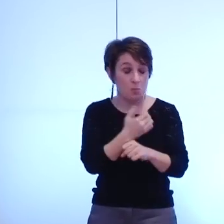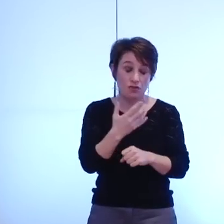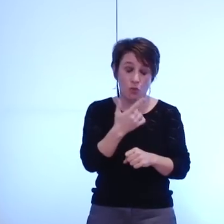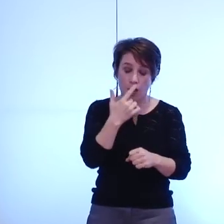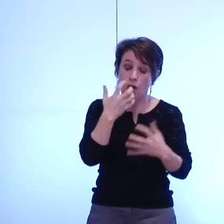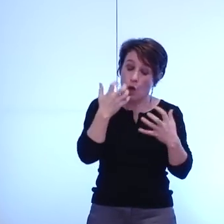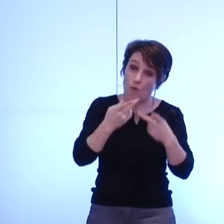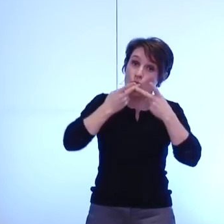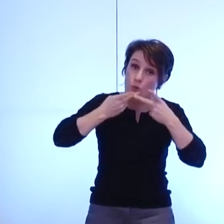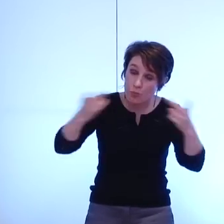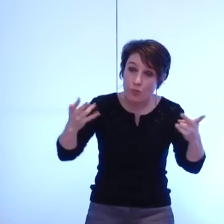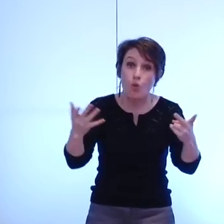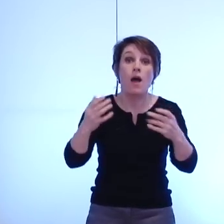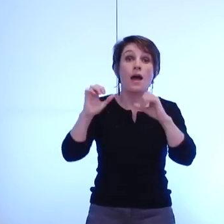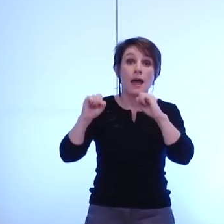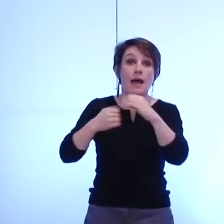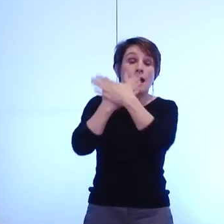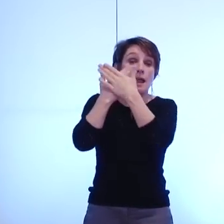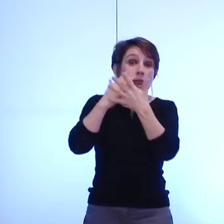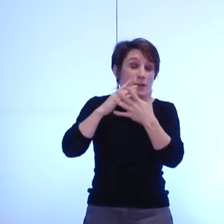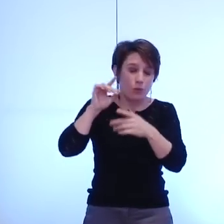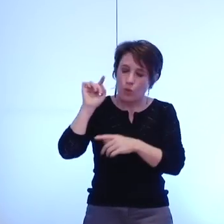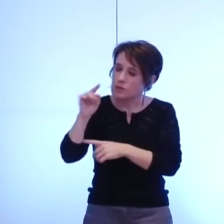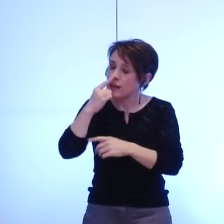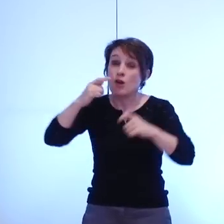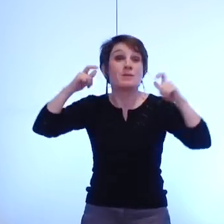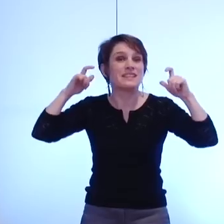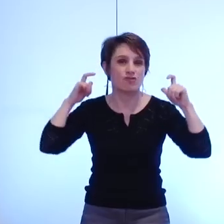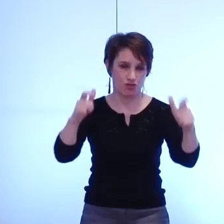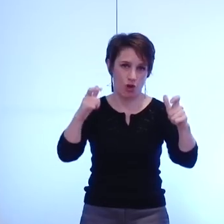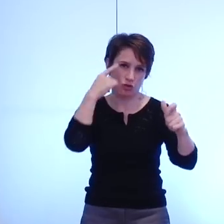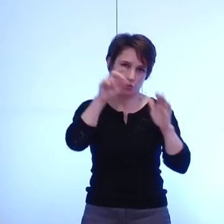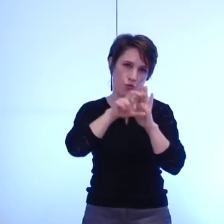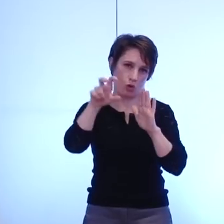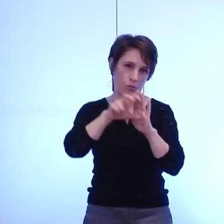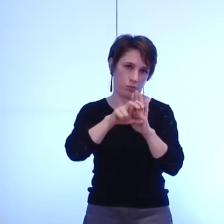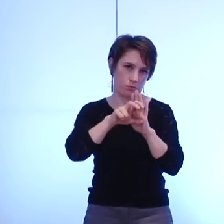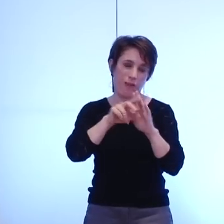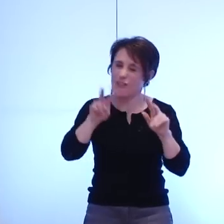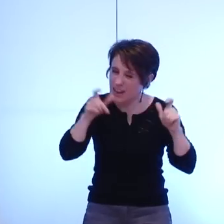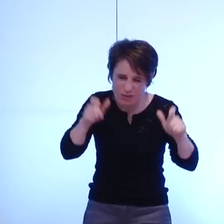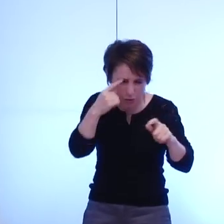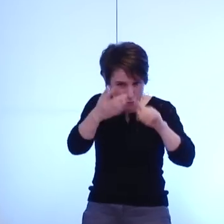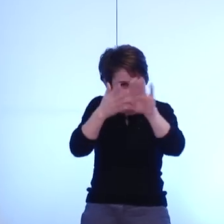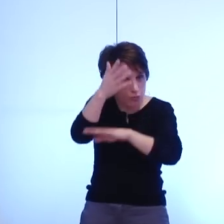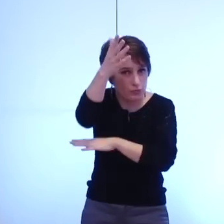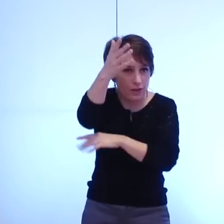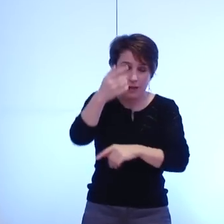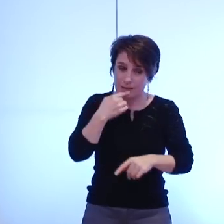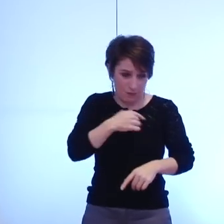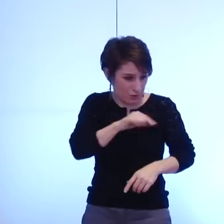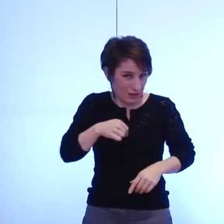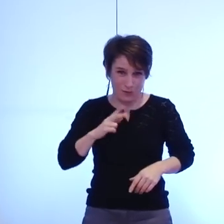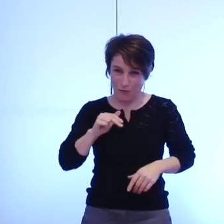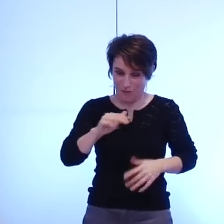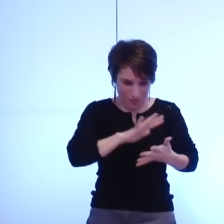chance historique pour Grenoble et qu'elle nous permet de compter parmi des territoires urbains qui